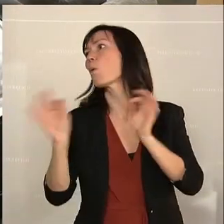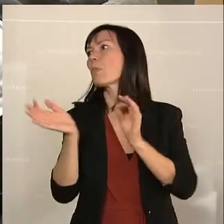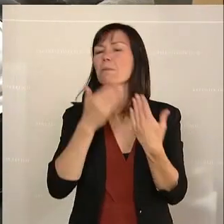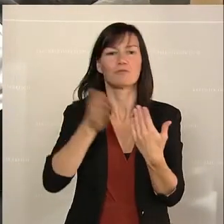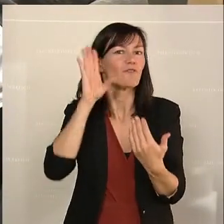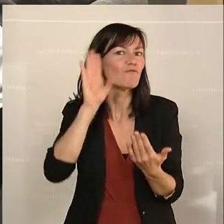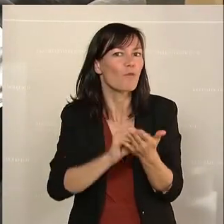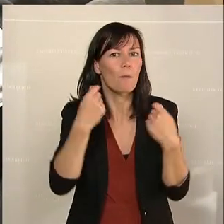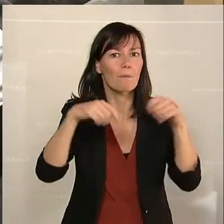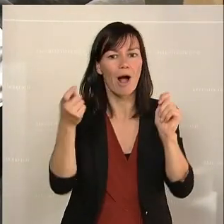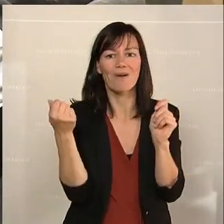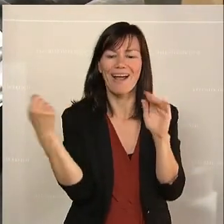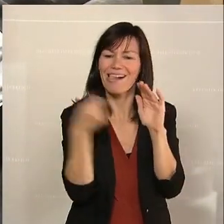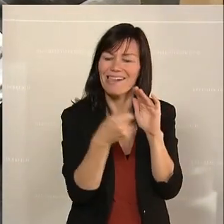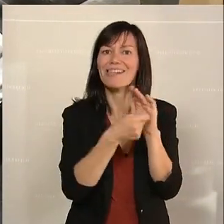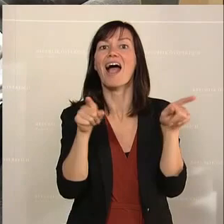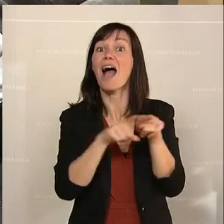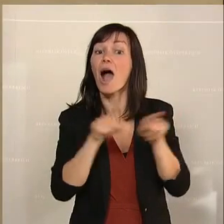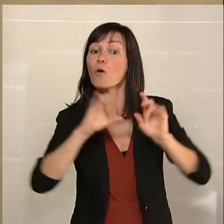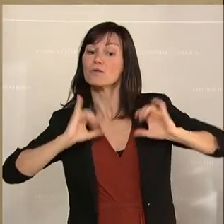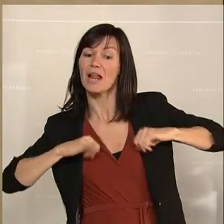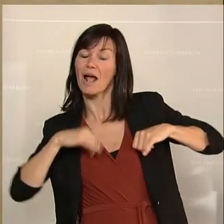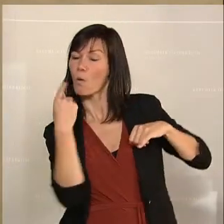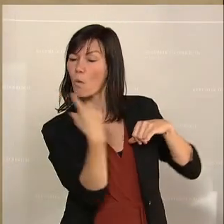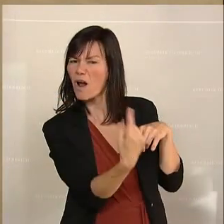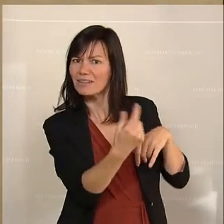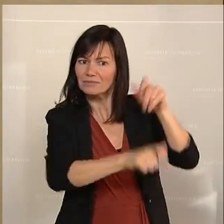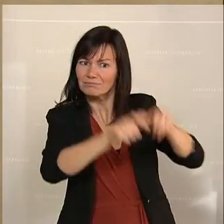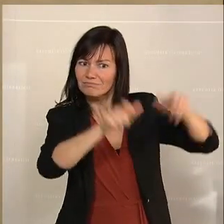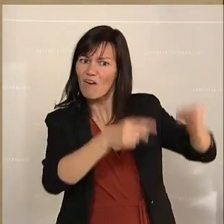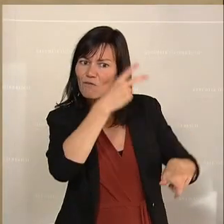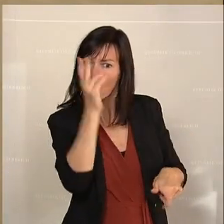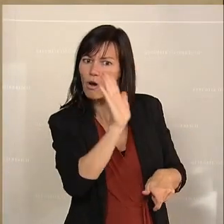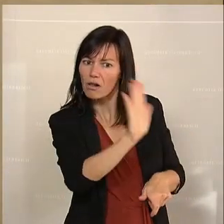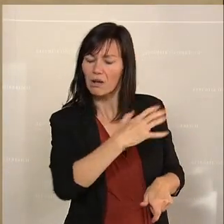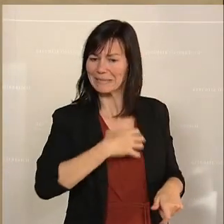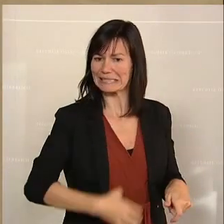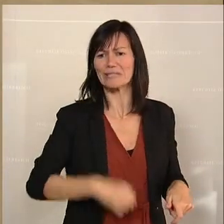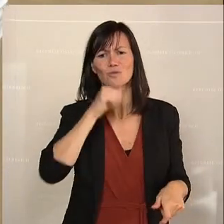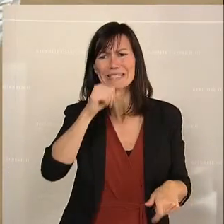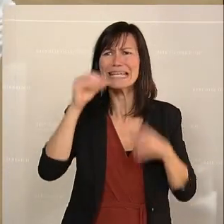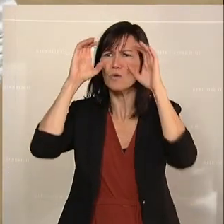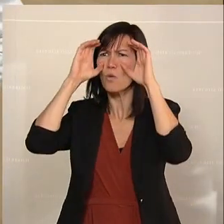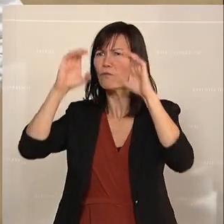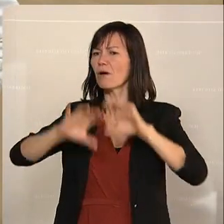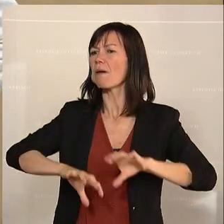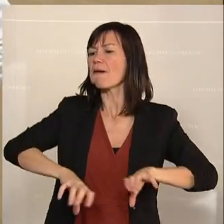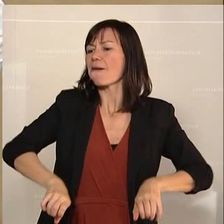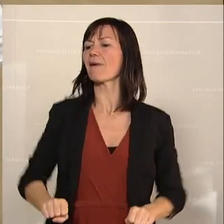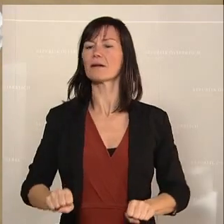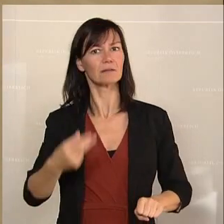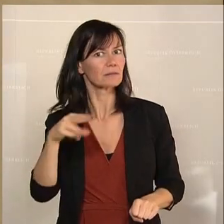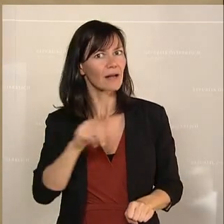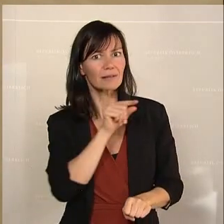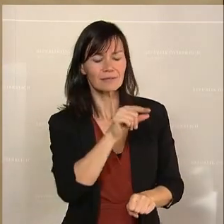leistbaren Wohnraum für die Tirolerinnen und Tiroler zu schaffen. Und das gehört nicht Ihnen, das gehört nicht der ÖVP. Das gehört